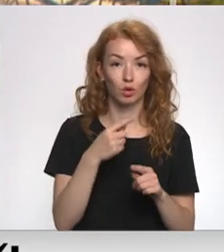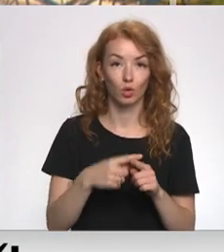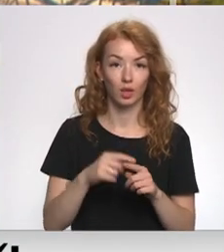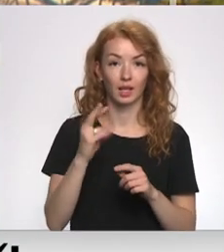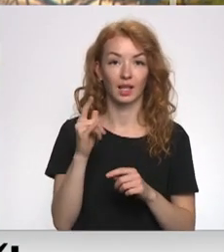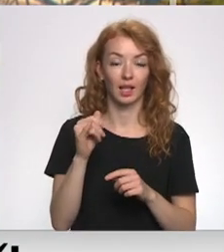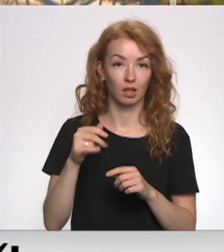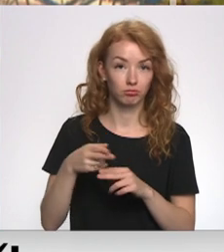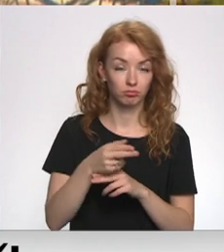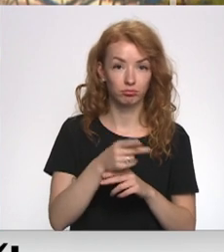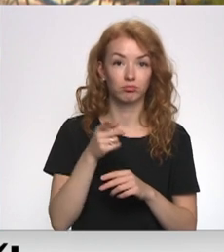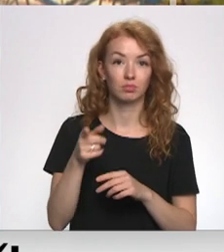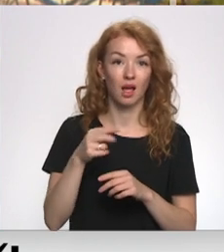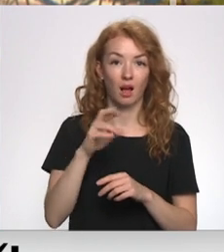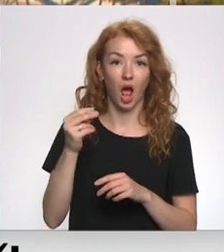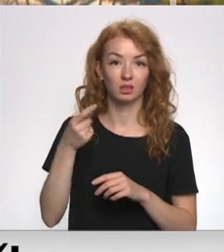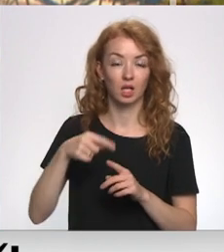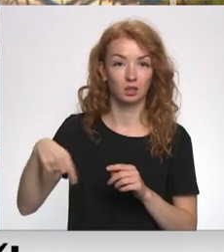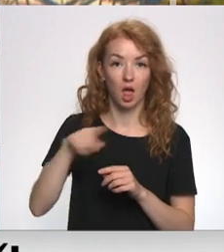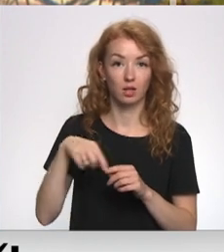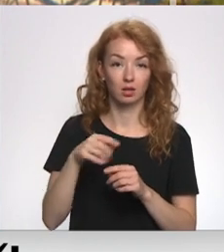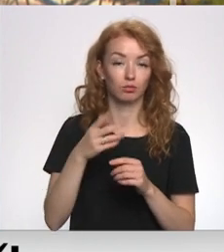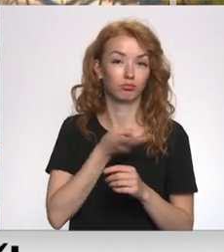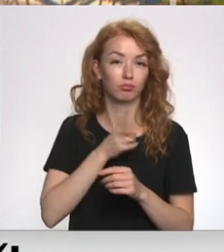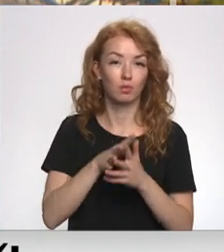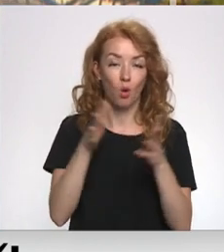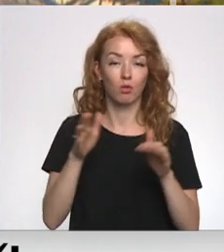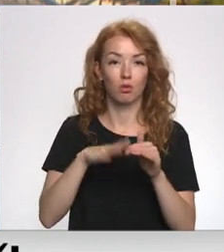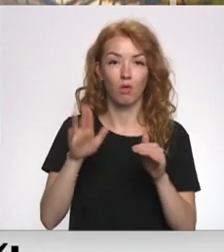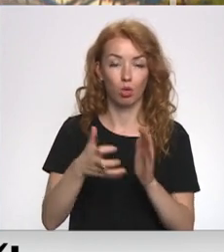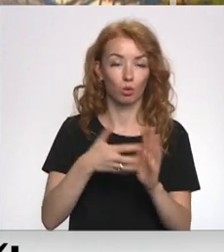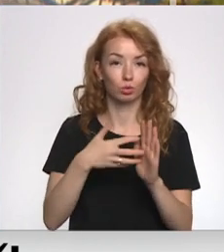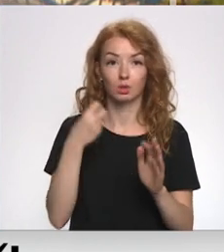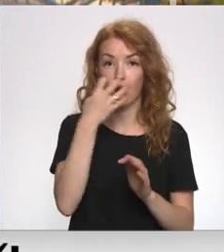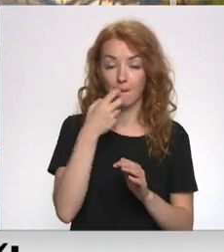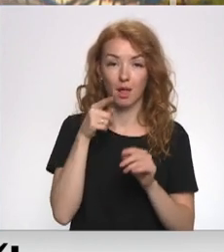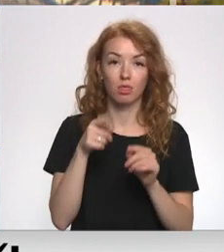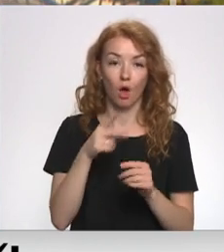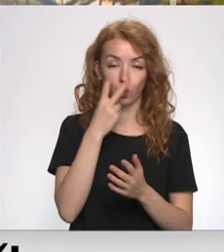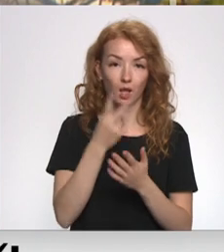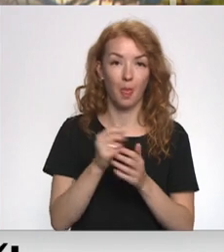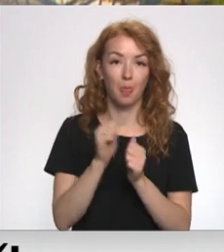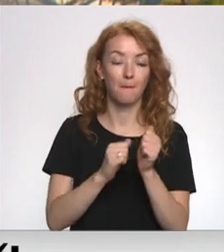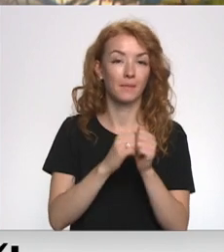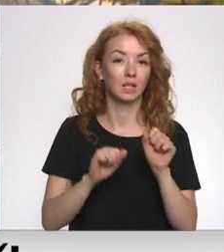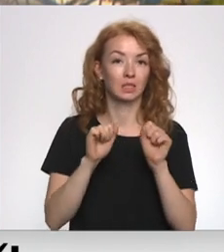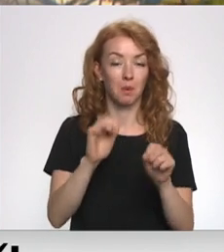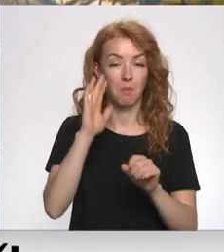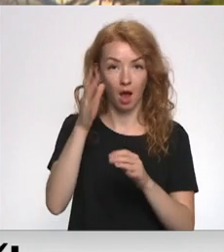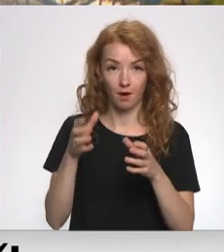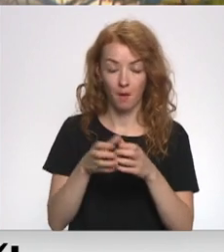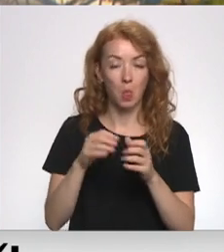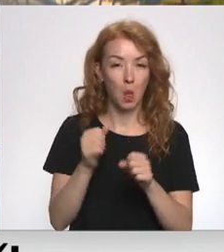Rāznas ezerā iespējams veicinājas skābekļa trūkums, tā uzskata dabas aizsardzības pārvaldē. Tomēr, ņemot vērā ezera